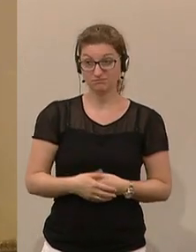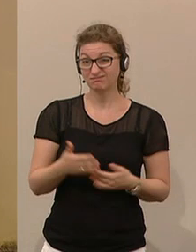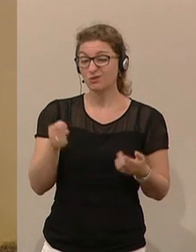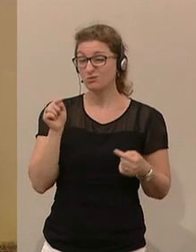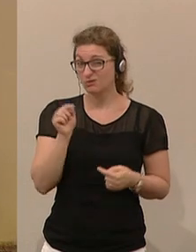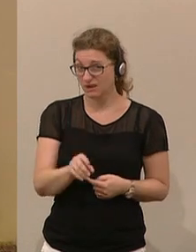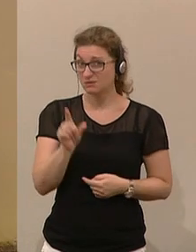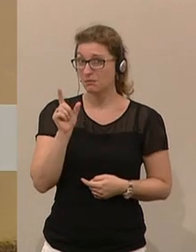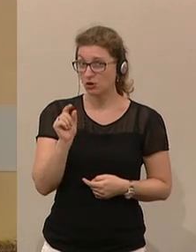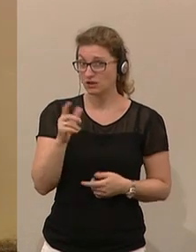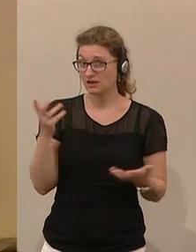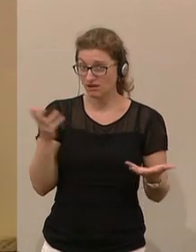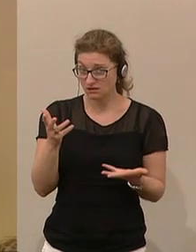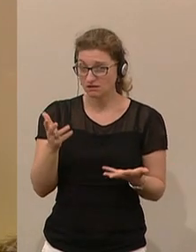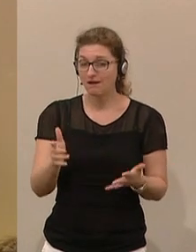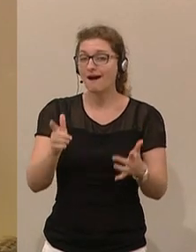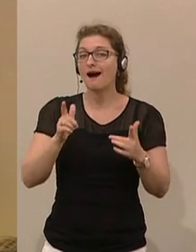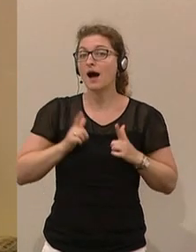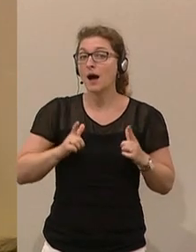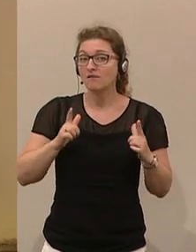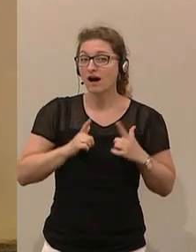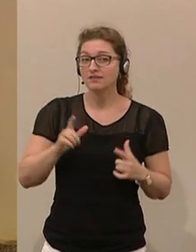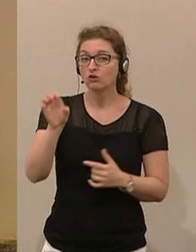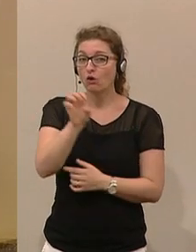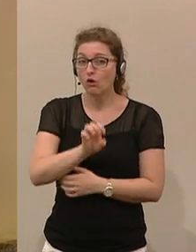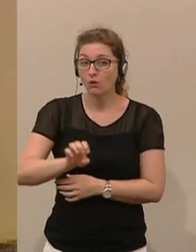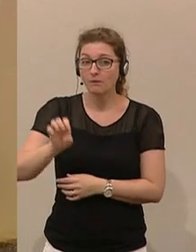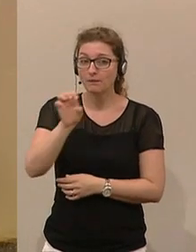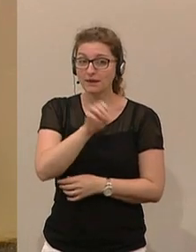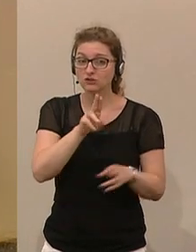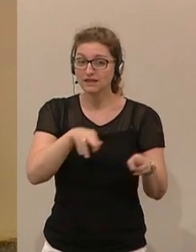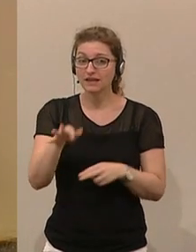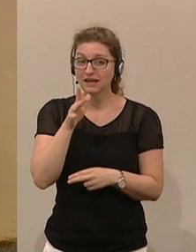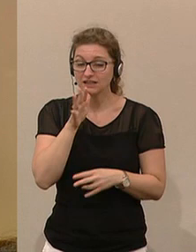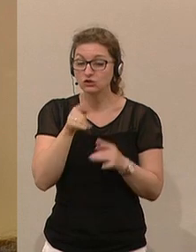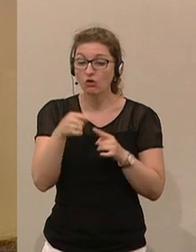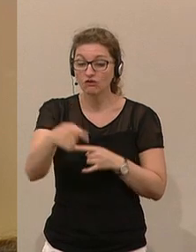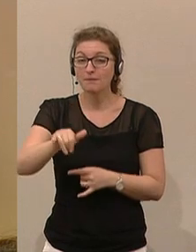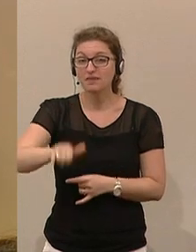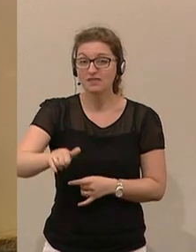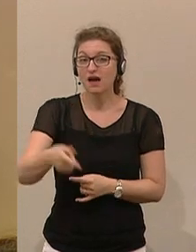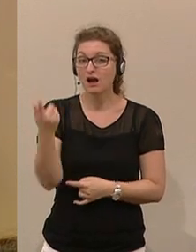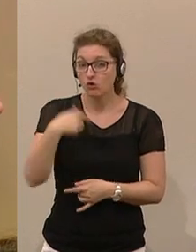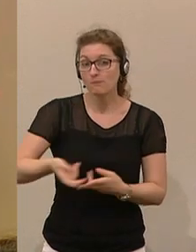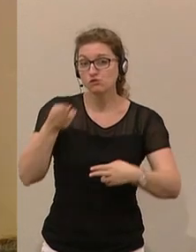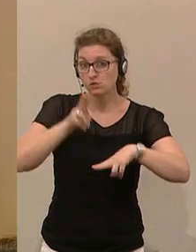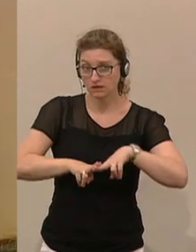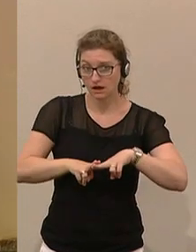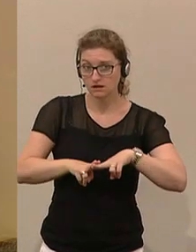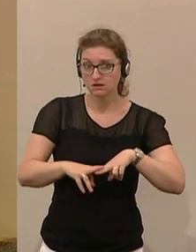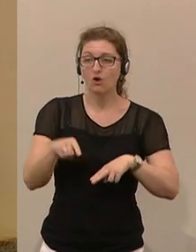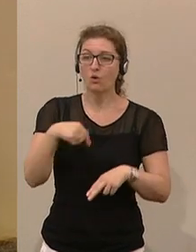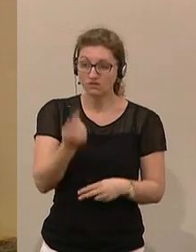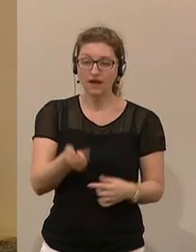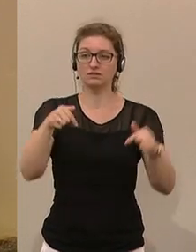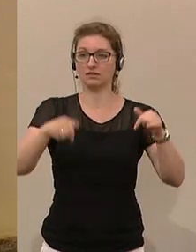abwarten, was der Europäische Gerichtshof im Jänner urteilt. Und dann ernsthaft hier im